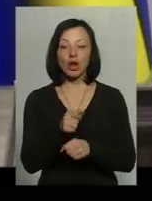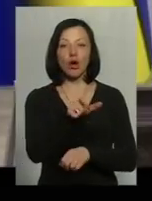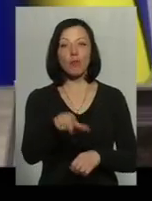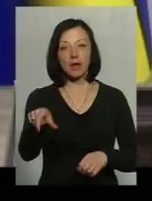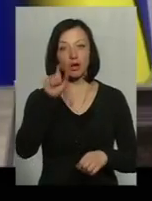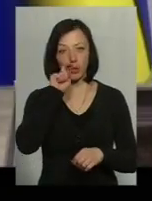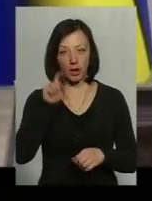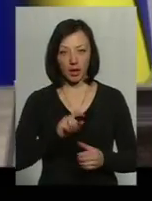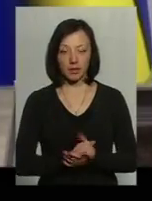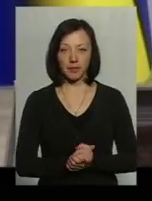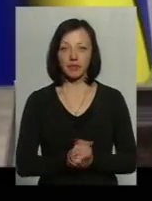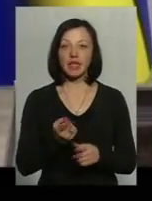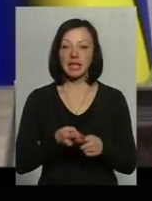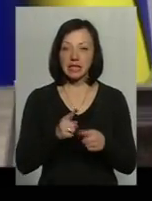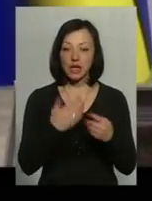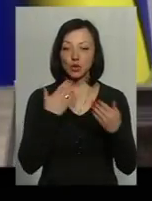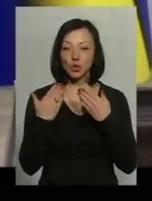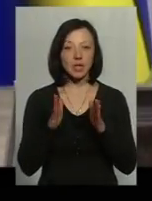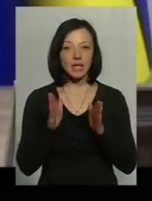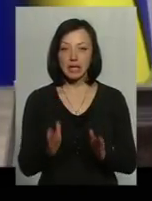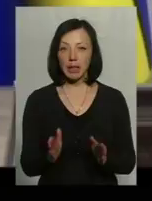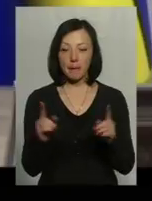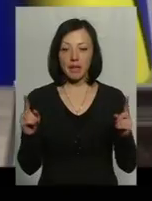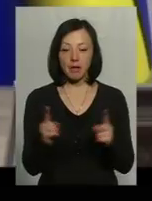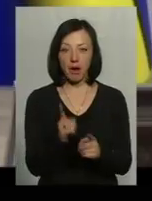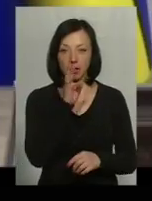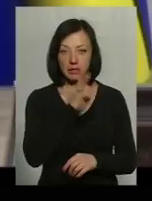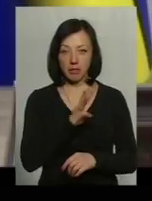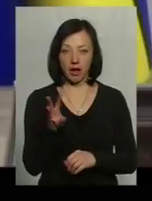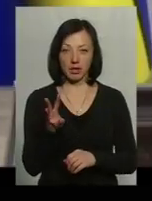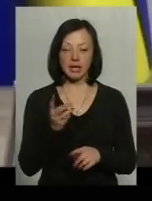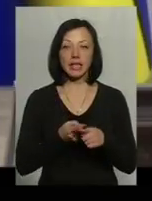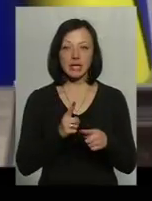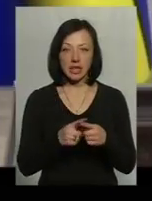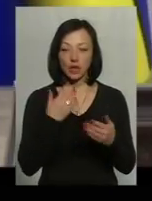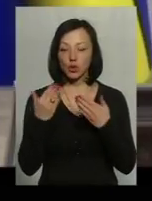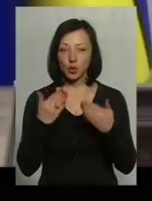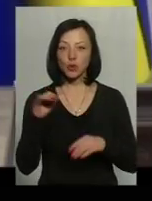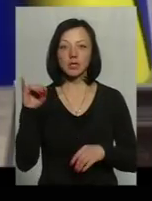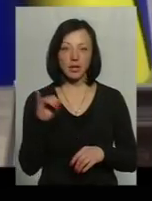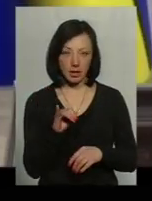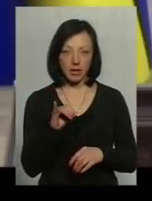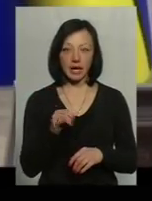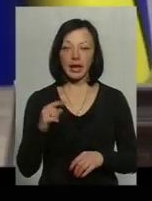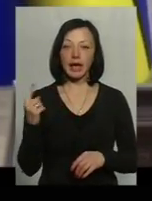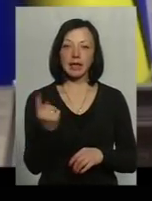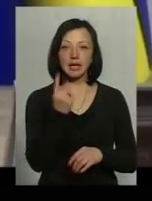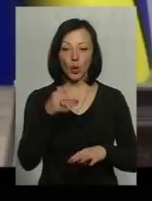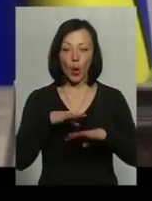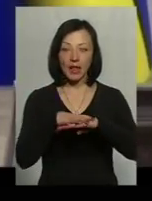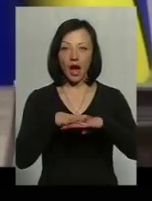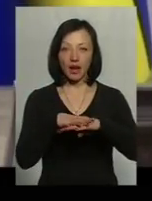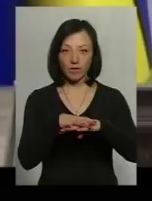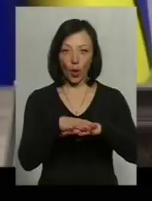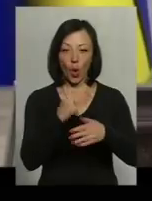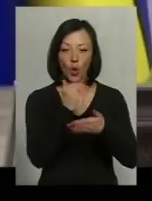І це стосується не тільки мінімальної заробітної плати, це стосується і єдиного тарифного розряду,